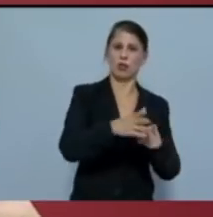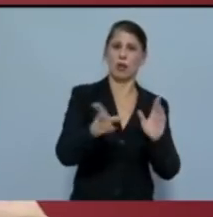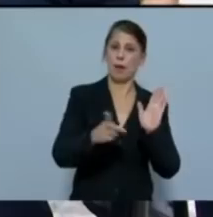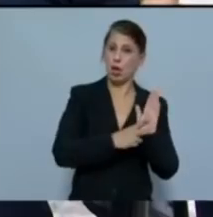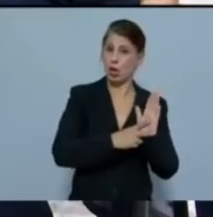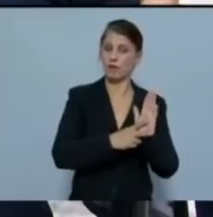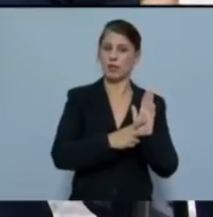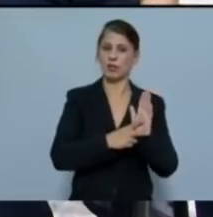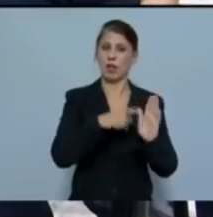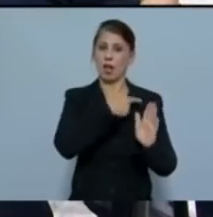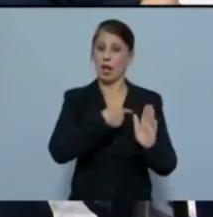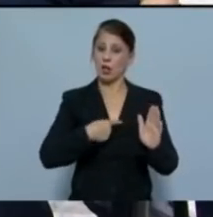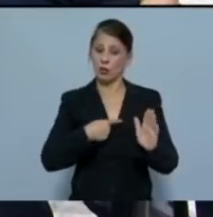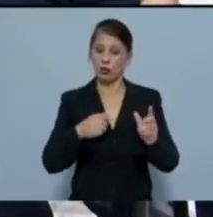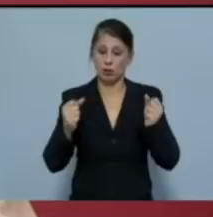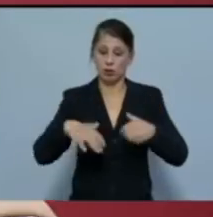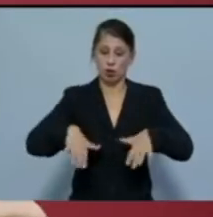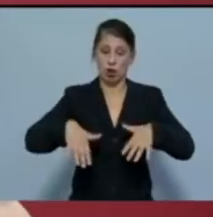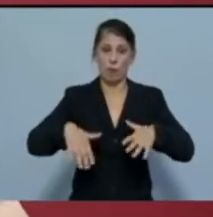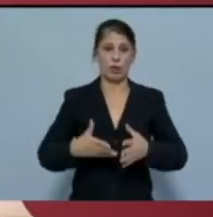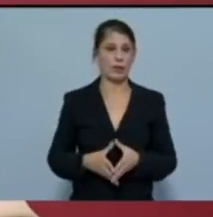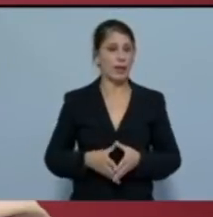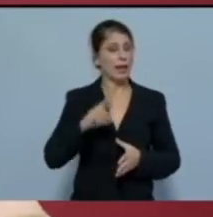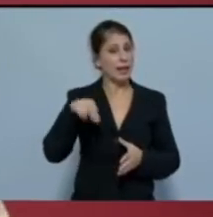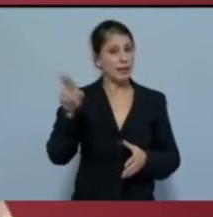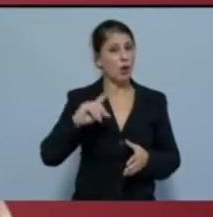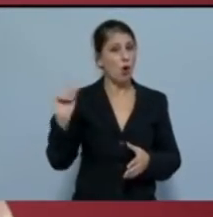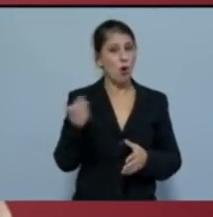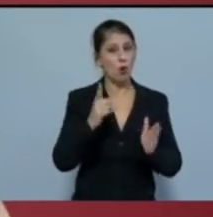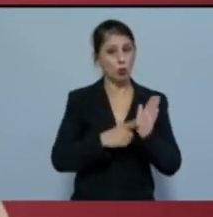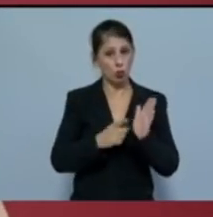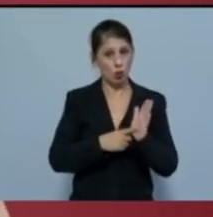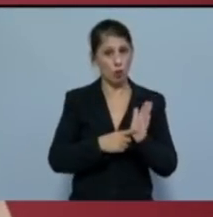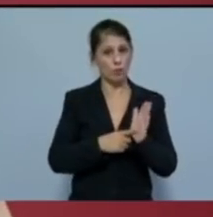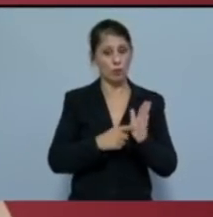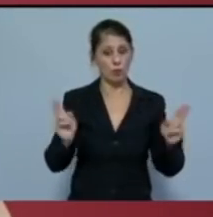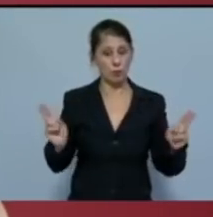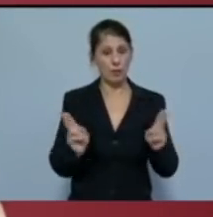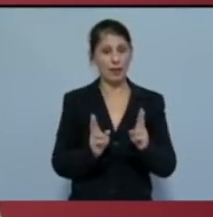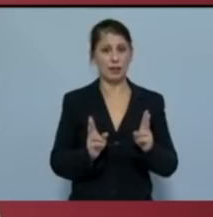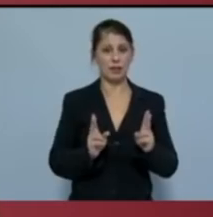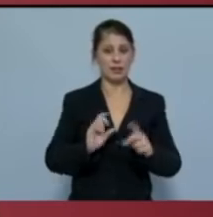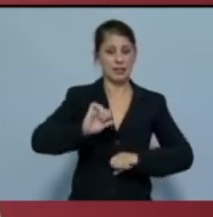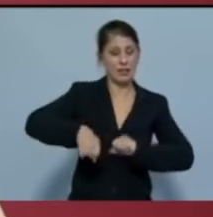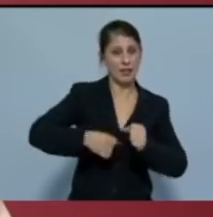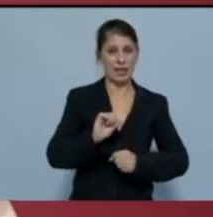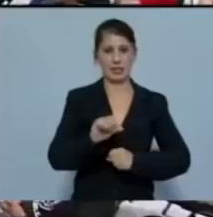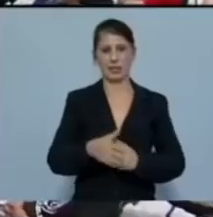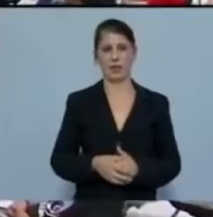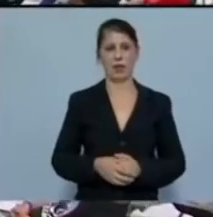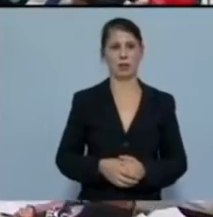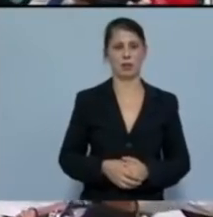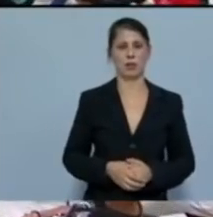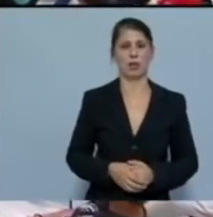ενάντια στην εργοδοτική τρομοκρατία, την κατάργηση όλων των νόμων που περιορίζουν τη συνδικαλιστική δράση, το